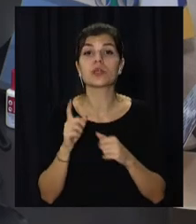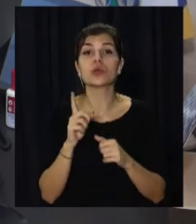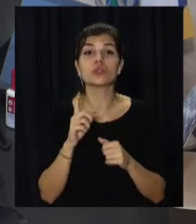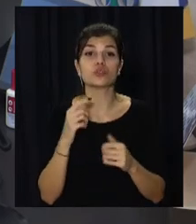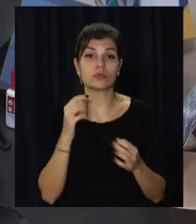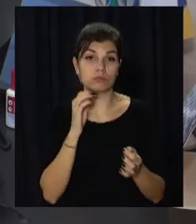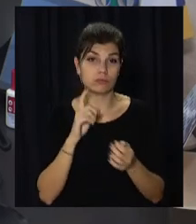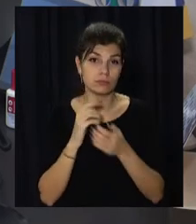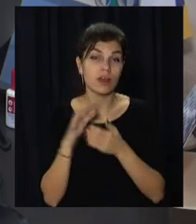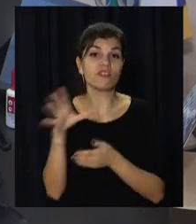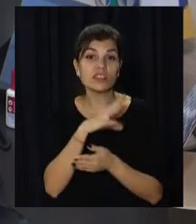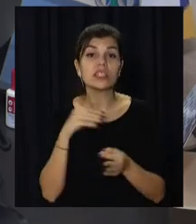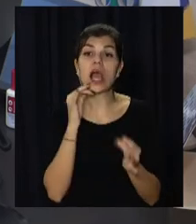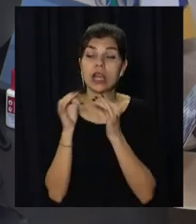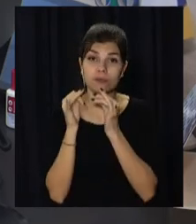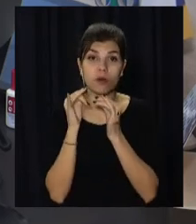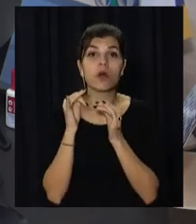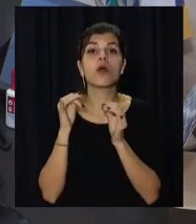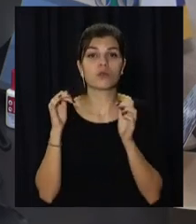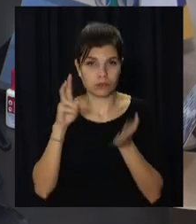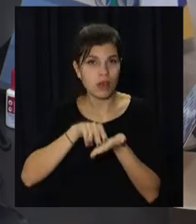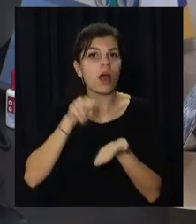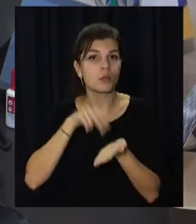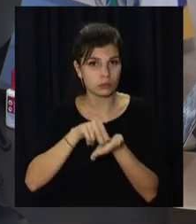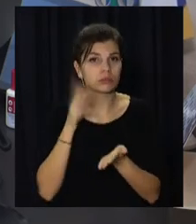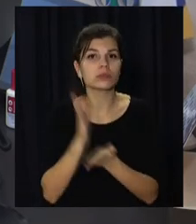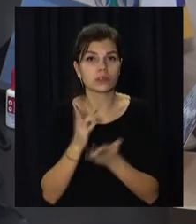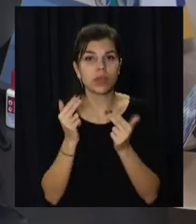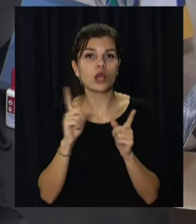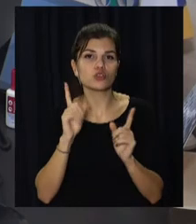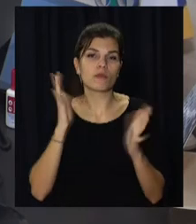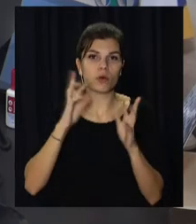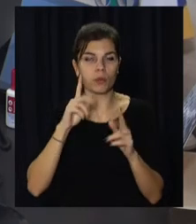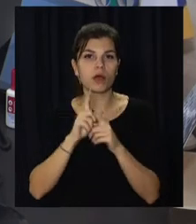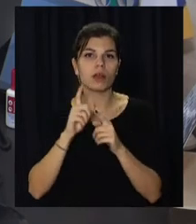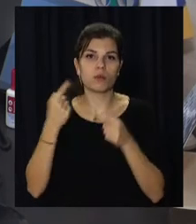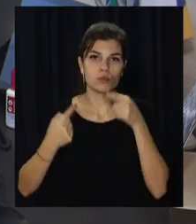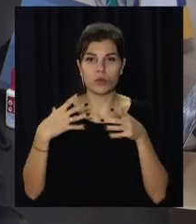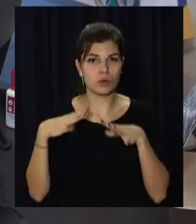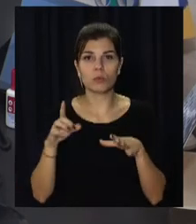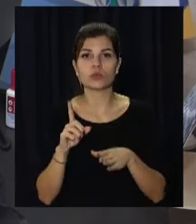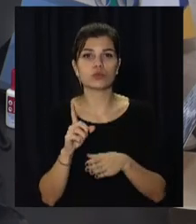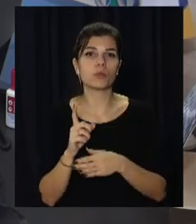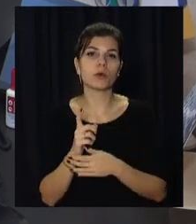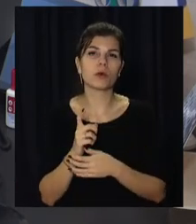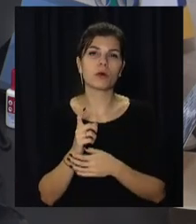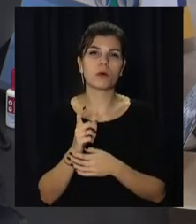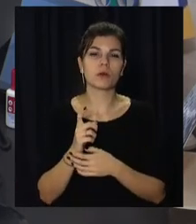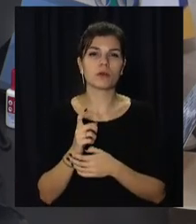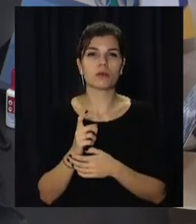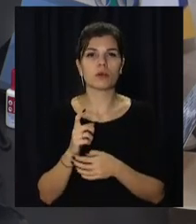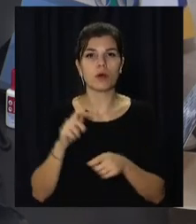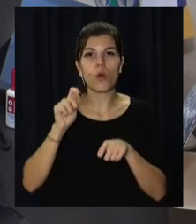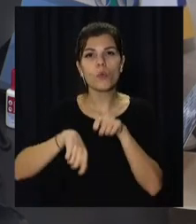Для того, щоб контролювати рівень обслуговування наших операторів, як вони